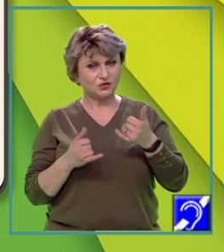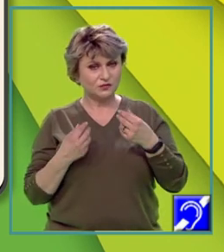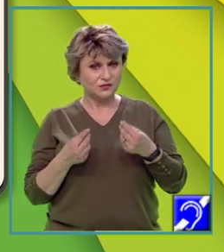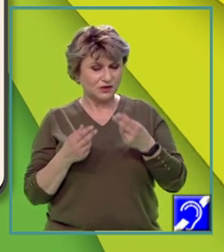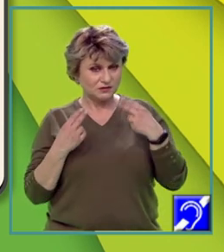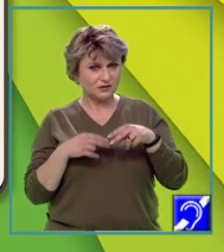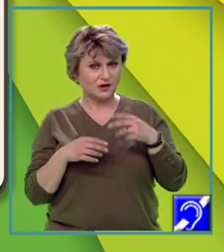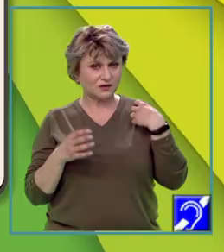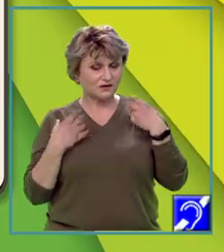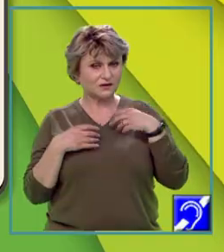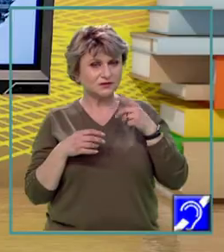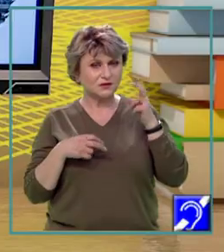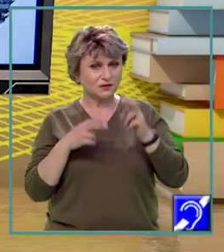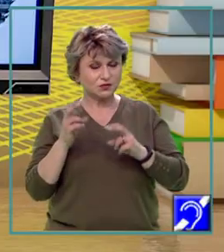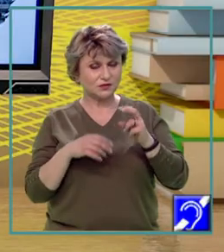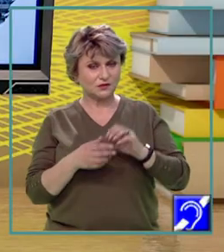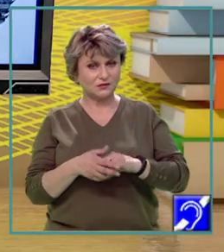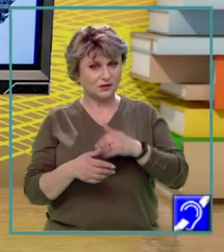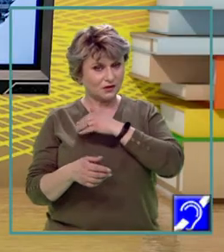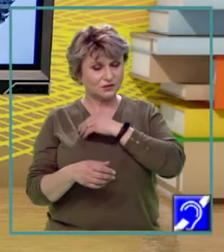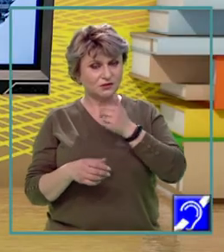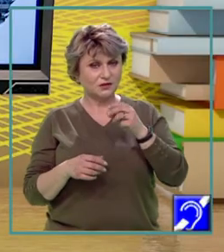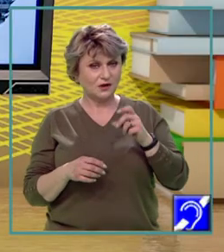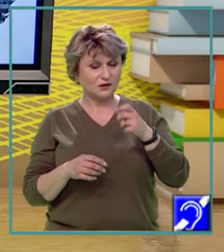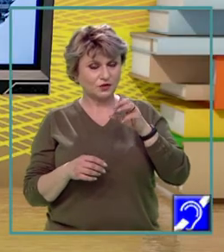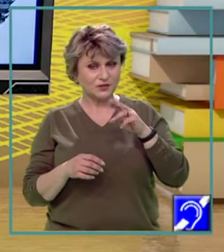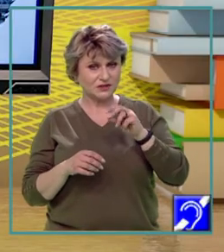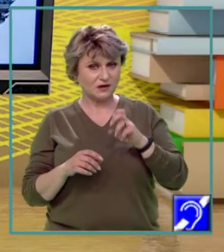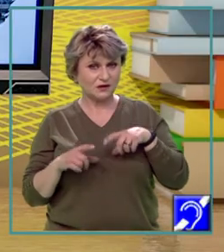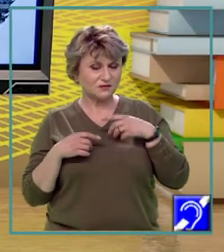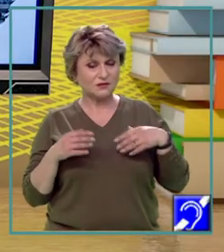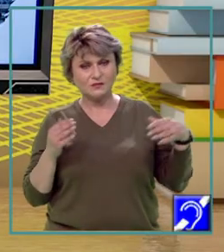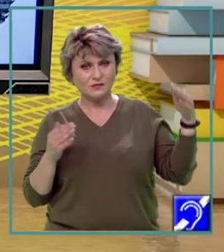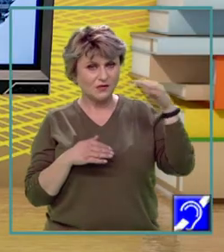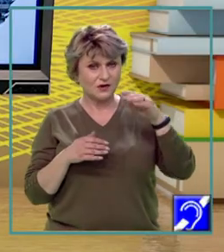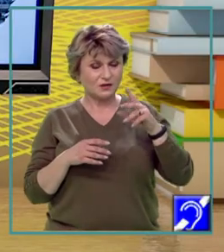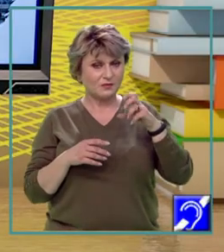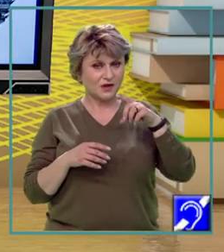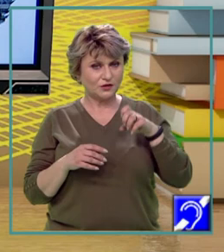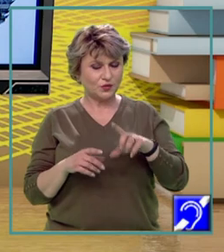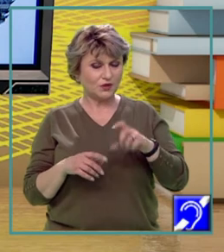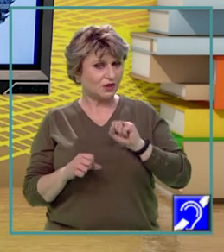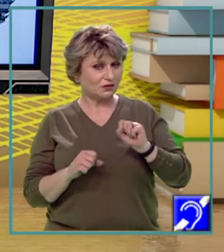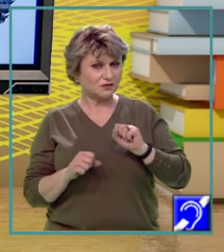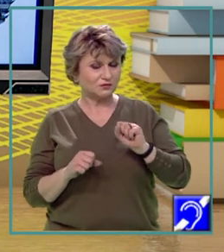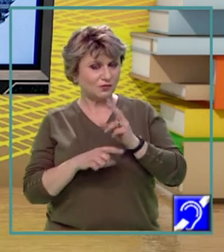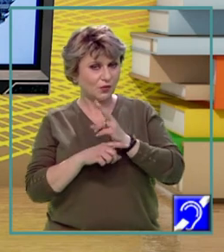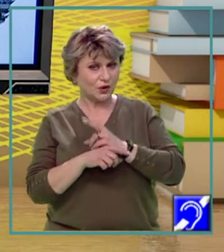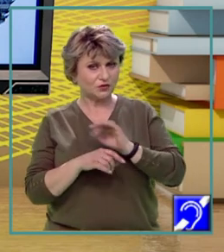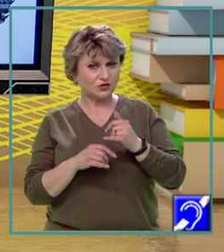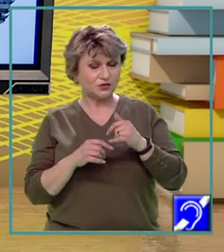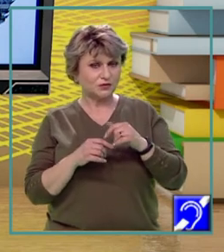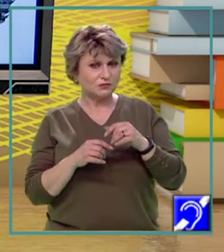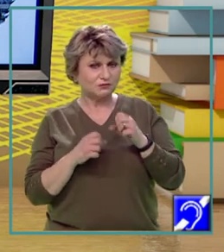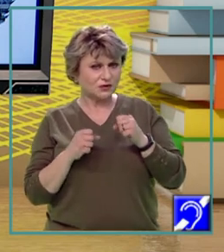și activitățile industriale. Gradul de antropizare este unul ridicat, fiind un mediu intens populat și puternic